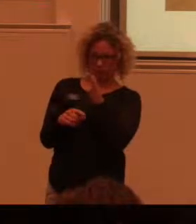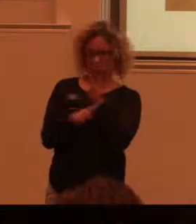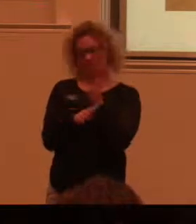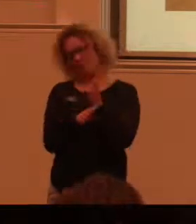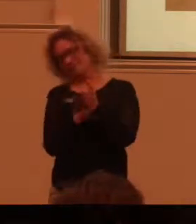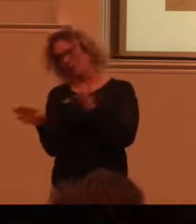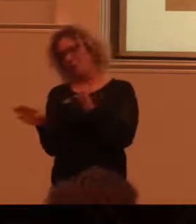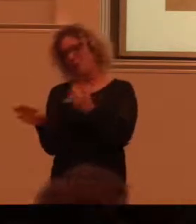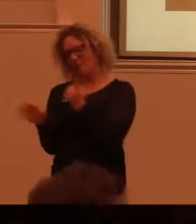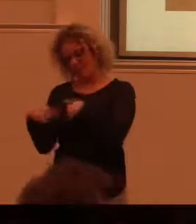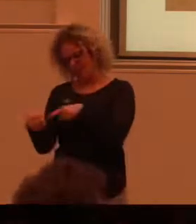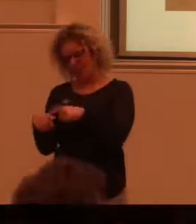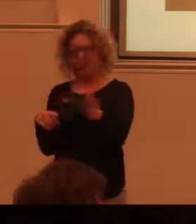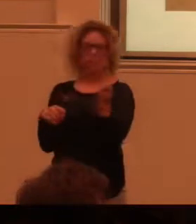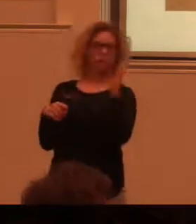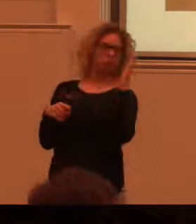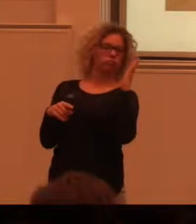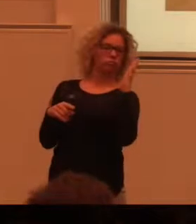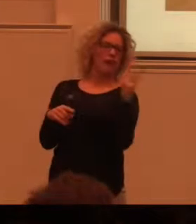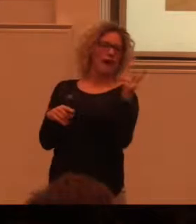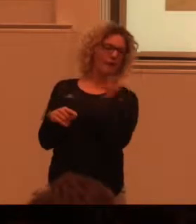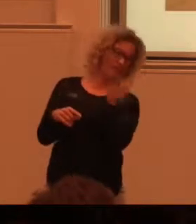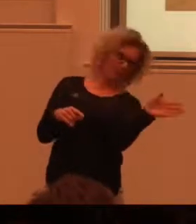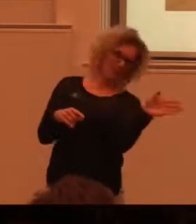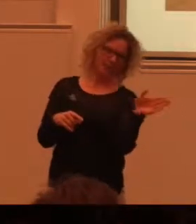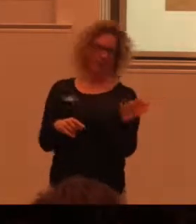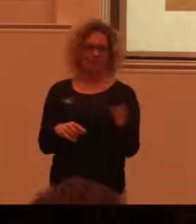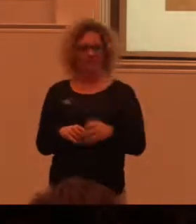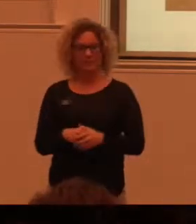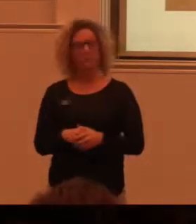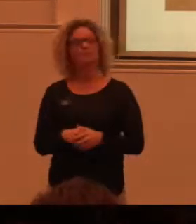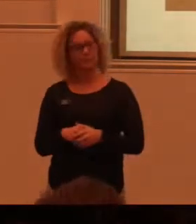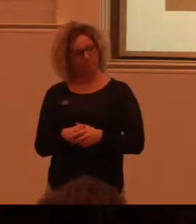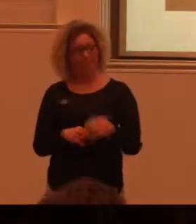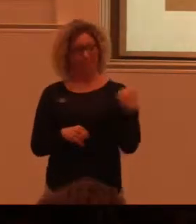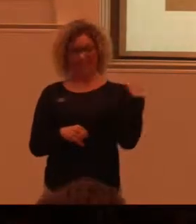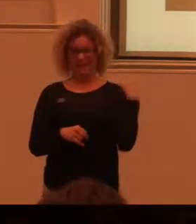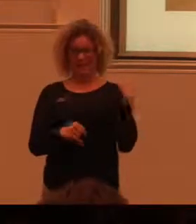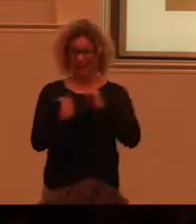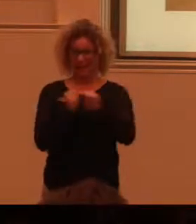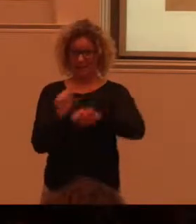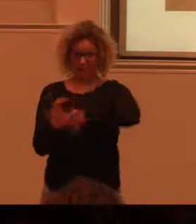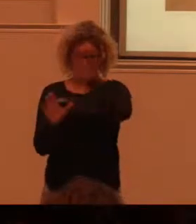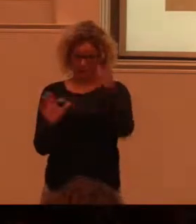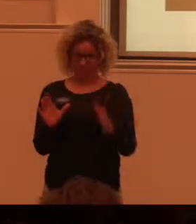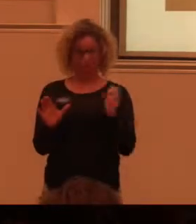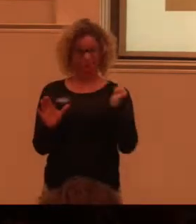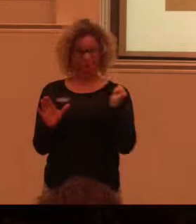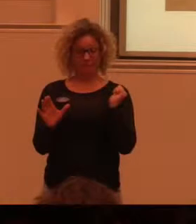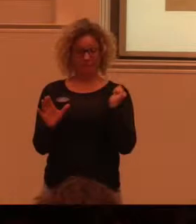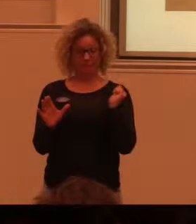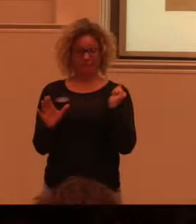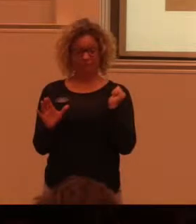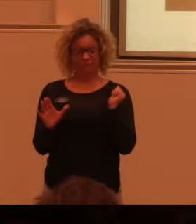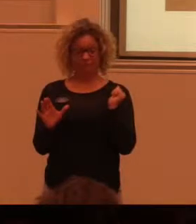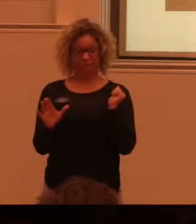i ett län. Och från andra hållet svänger man in i andra länet. Den här runstenen står